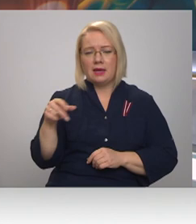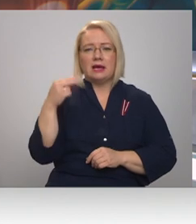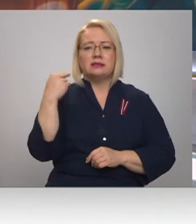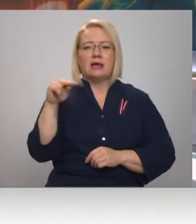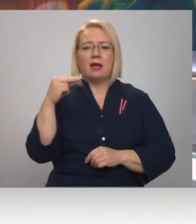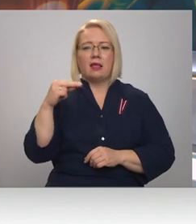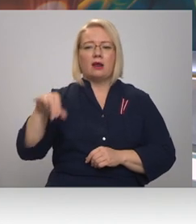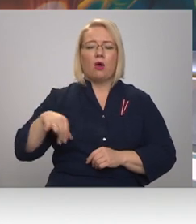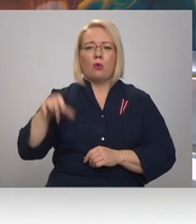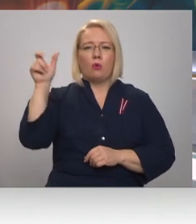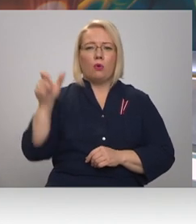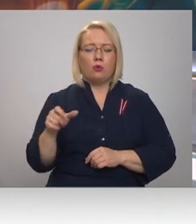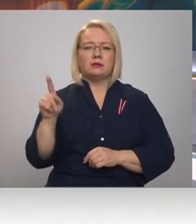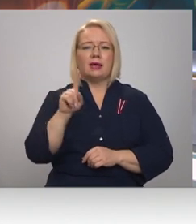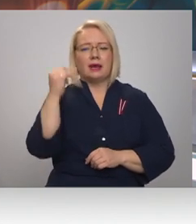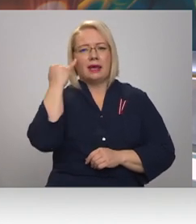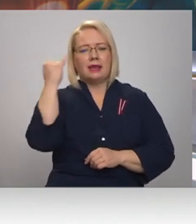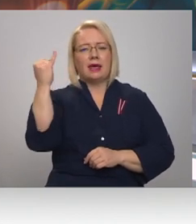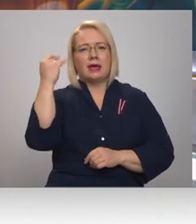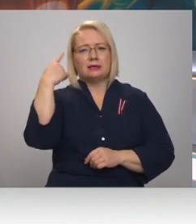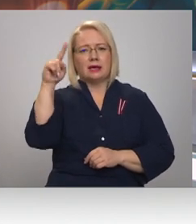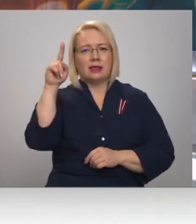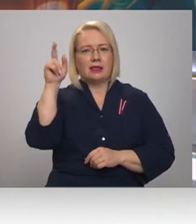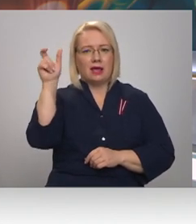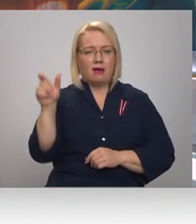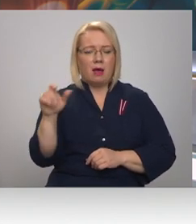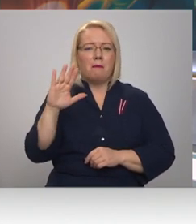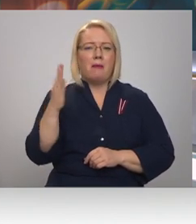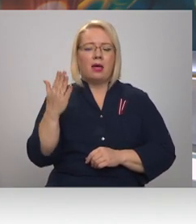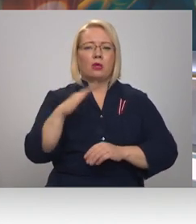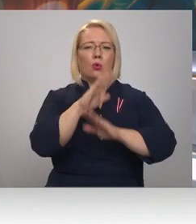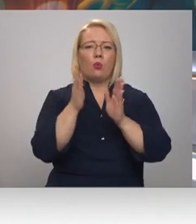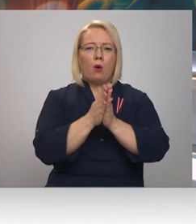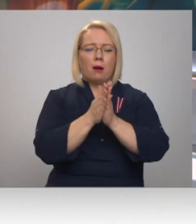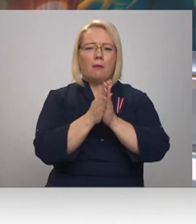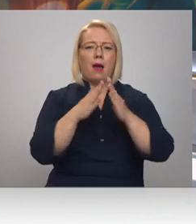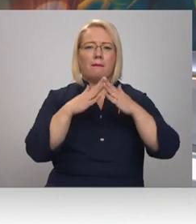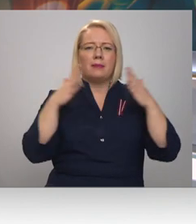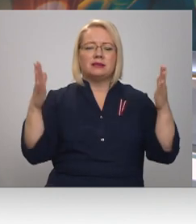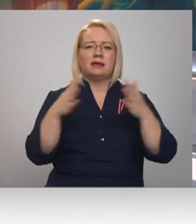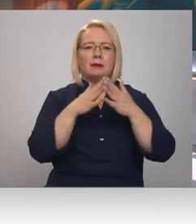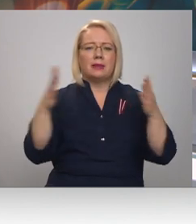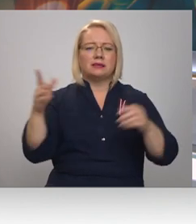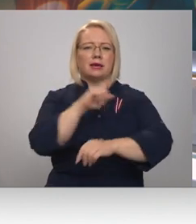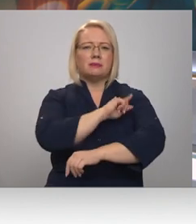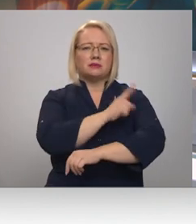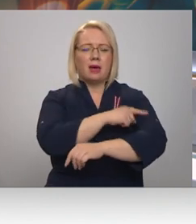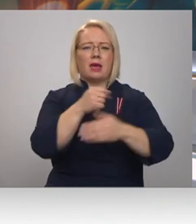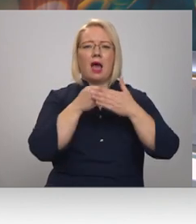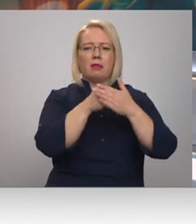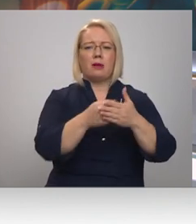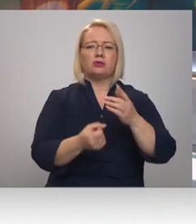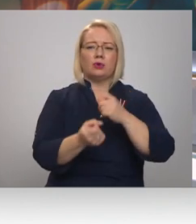Zatlerkungs, jā, patiešām ir šīs idejas iniciatārs, bet no tikai visiem kopā ar tiešām milzīgiem, milzīgiem spēkiem un atbalstu ir